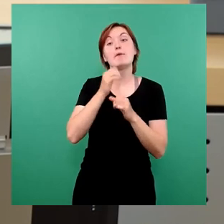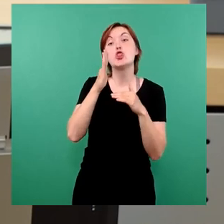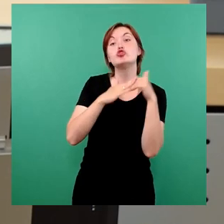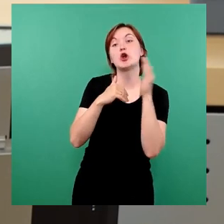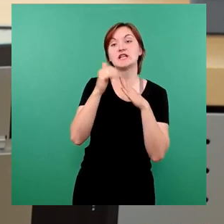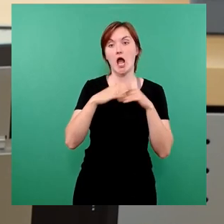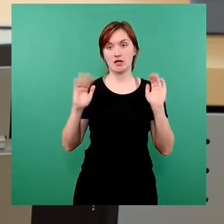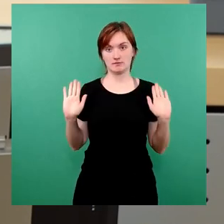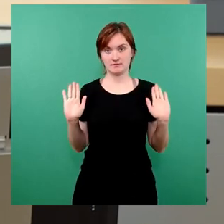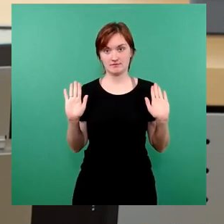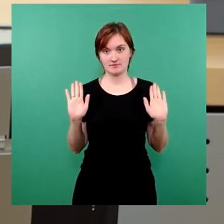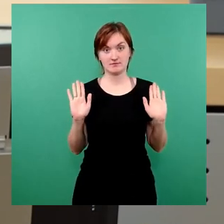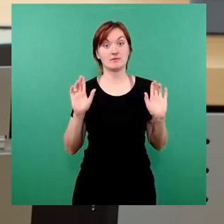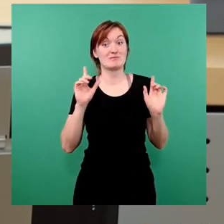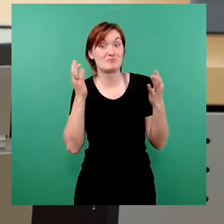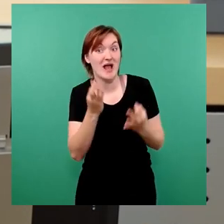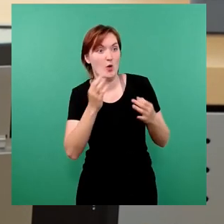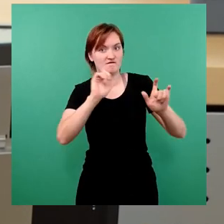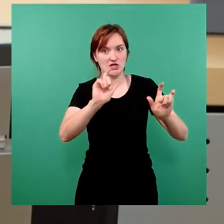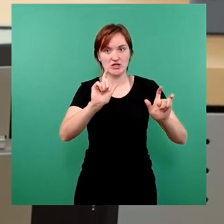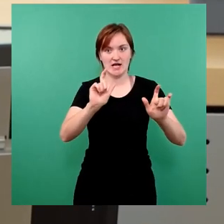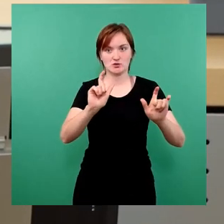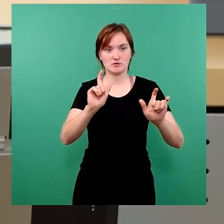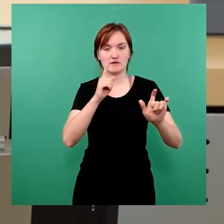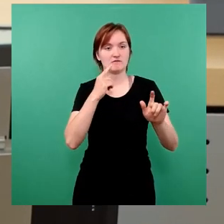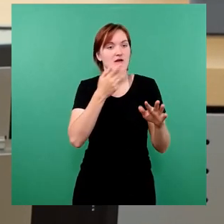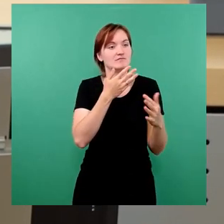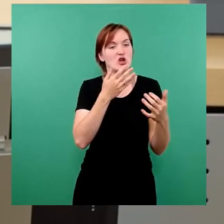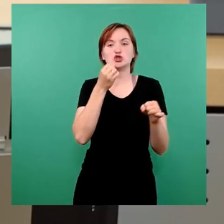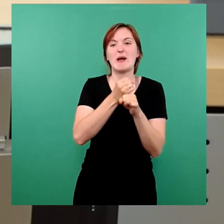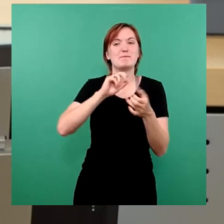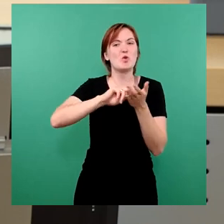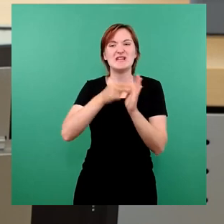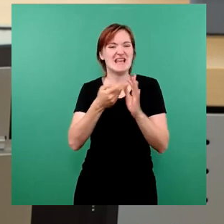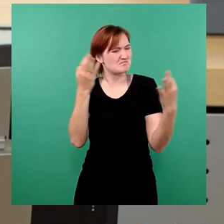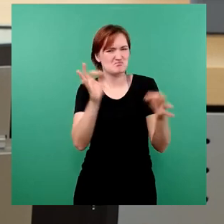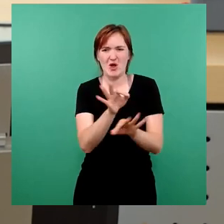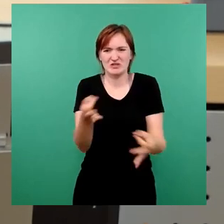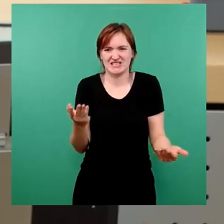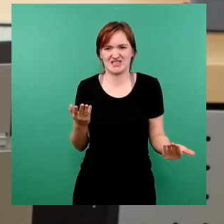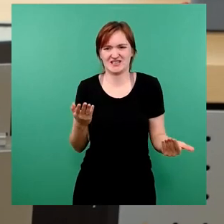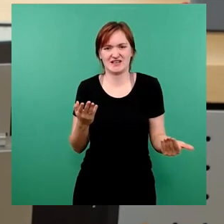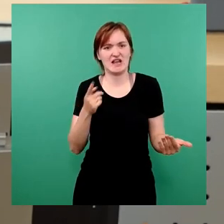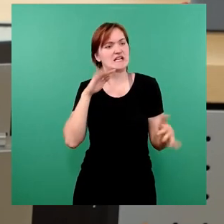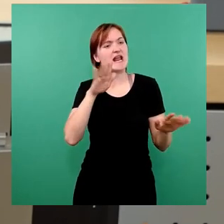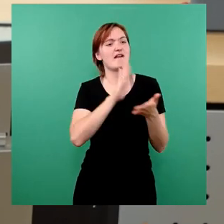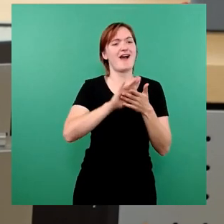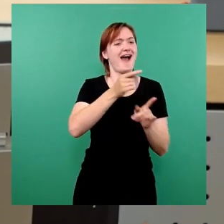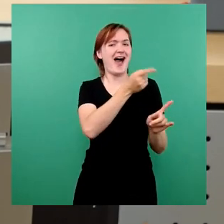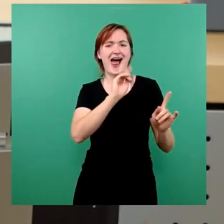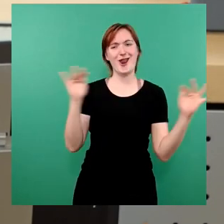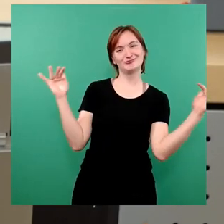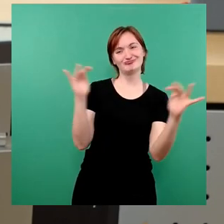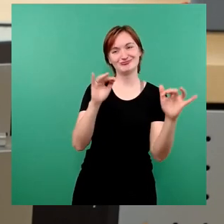politische Interessenverfolgung. Es bedarf nicht in jedem Moment des Lebens die Politik. Bürokratischer Aufwand auf das Nötigste